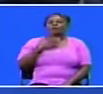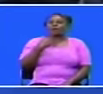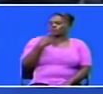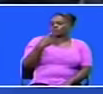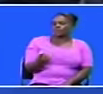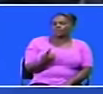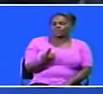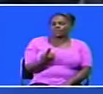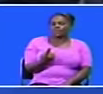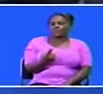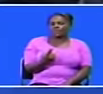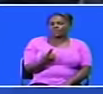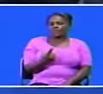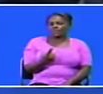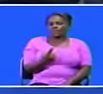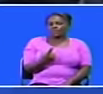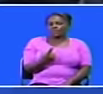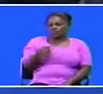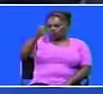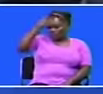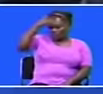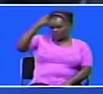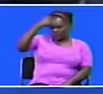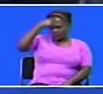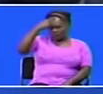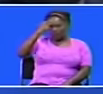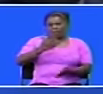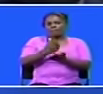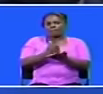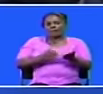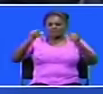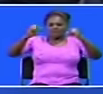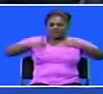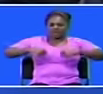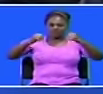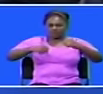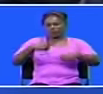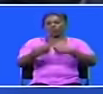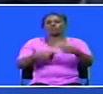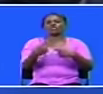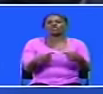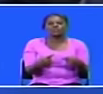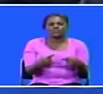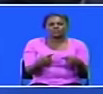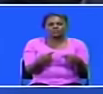urge that that statement by Honorable Wetangula is just part of the negotiations umzambazo ba dosi naendelea.